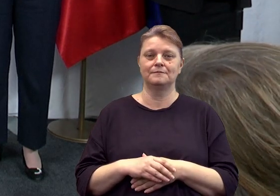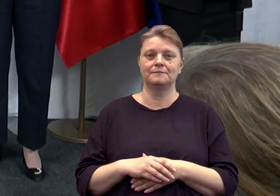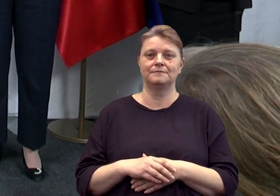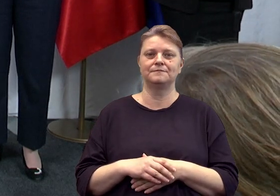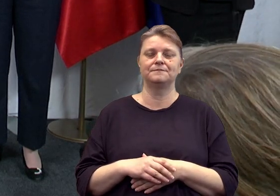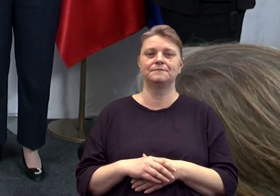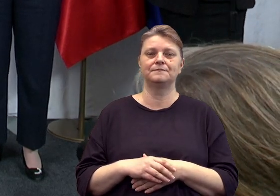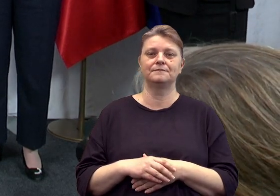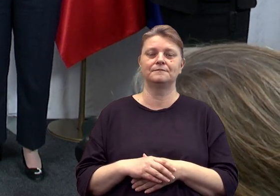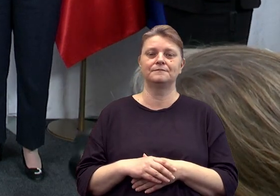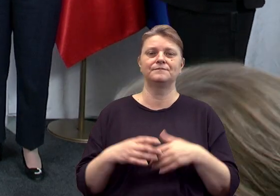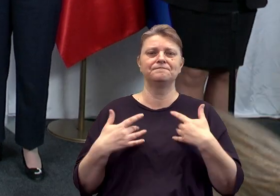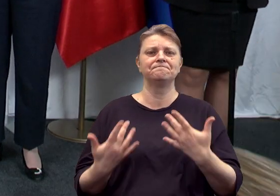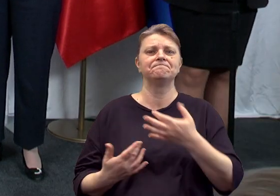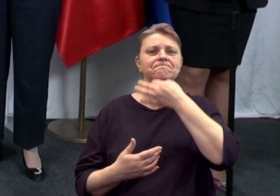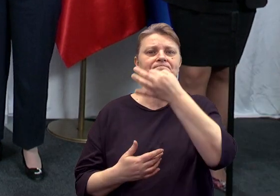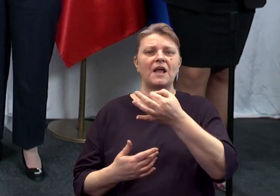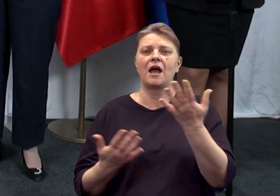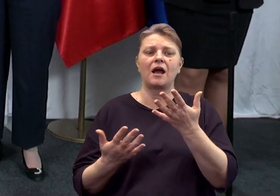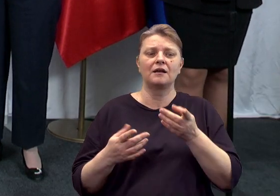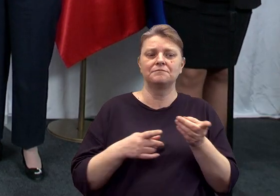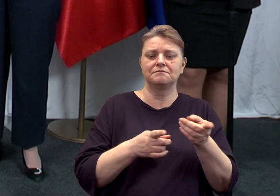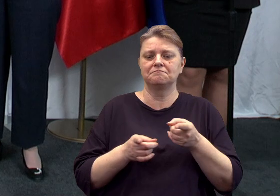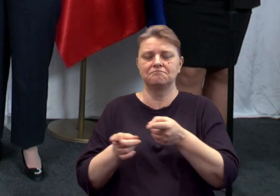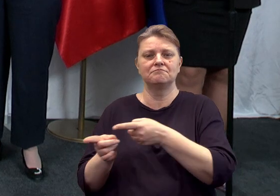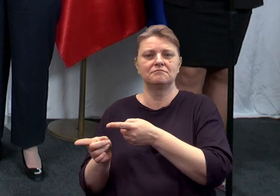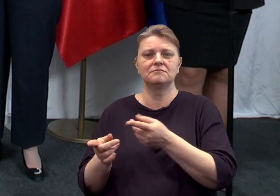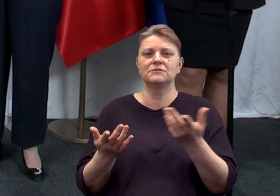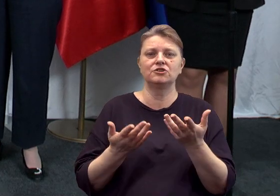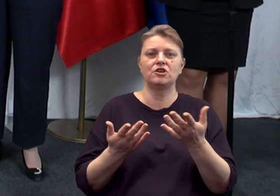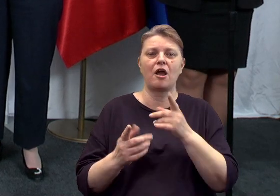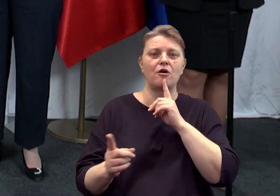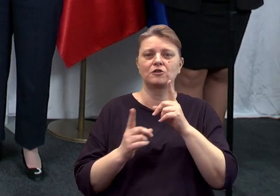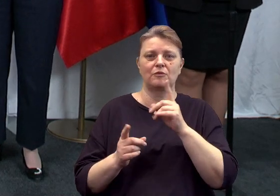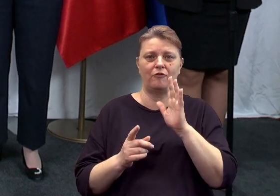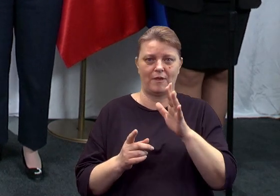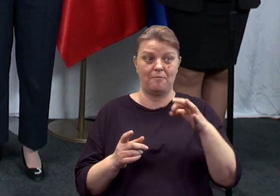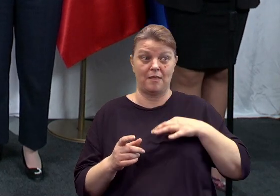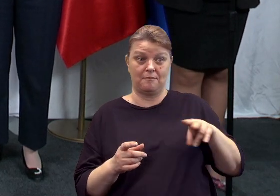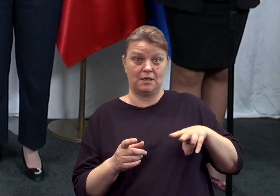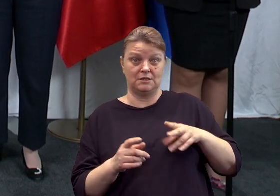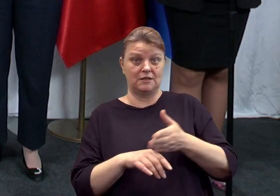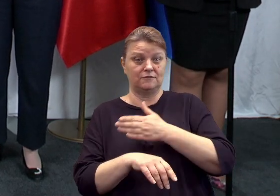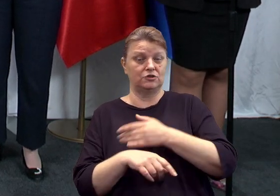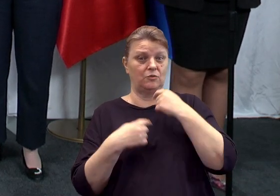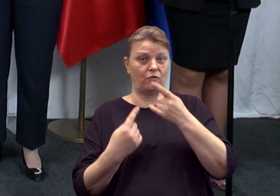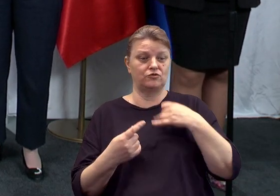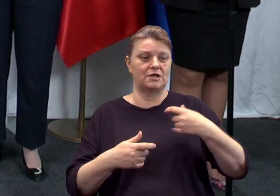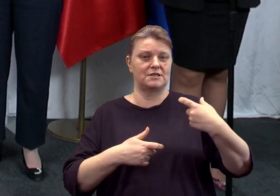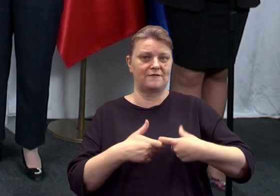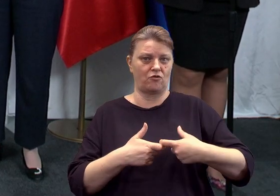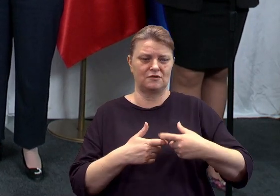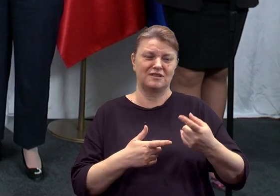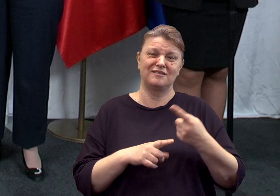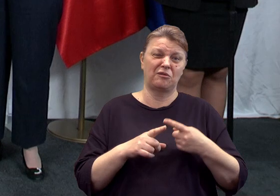Chciałem zapytać o to, w którym kierunku mogą pójść rozmowy po tym, jak właściwie pan mówi o tym, panie ministrze, że związki nie